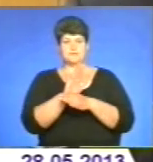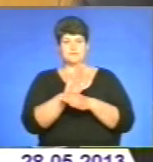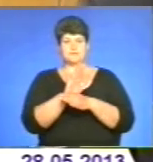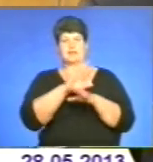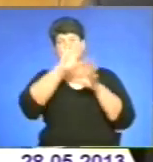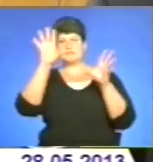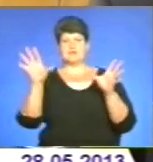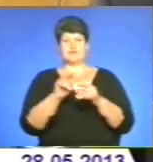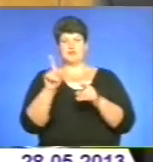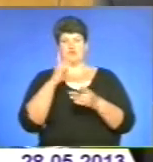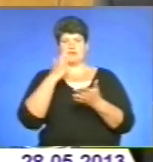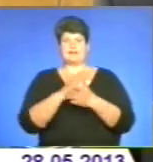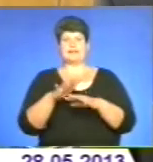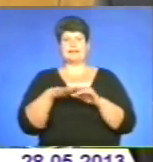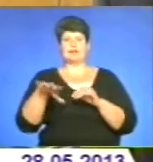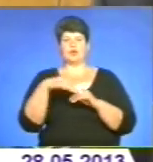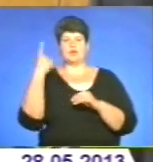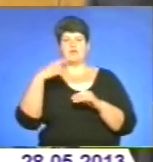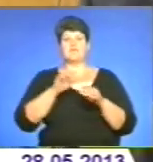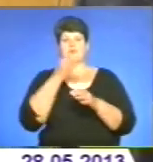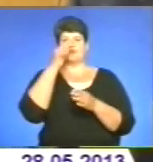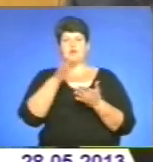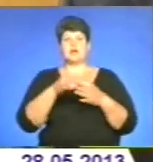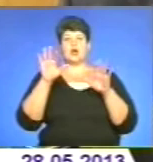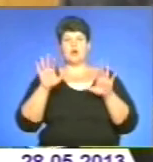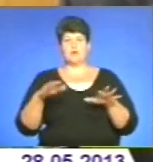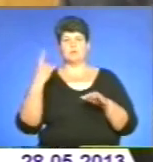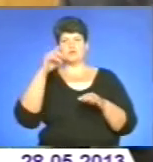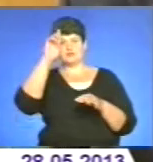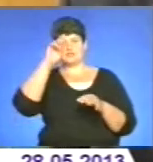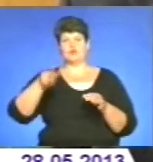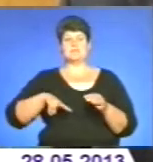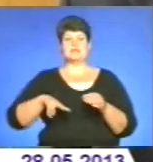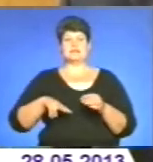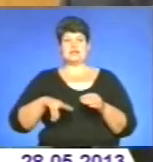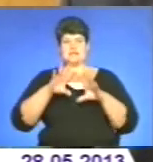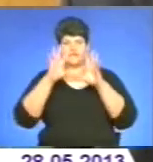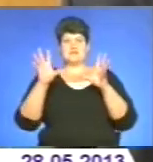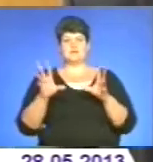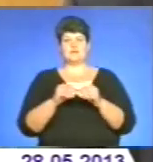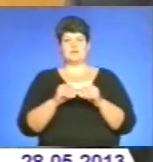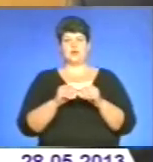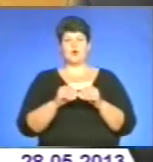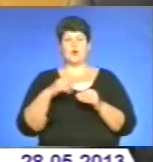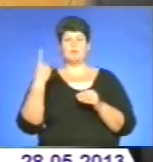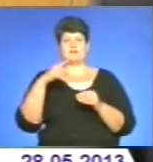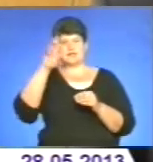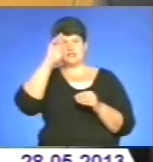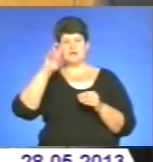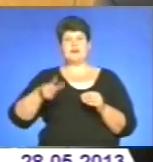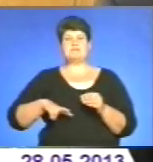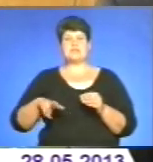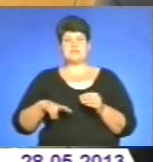відбувається на території області, відповідає голова обласної державної адміністрації. цілому обласна державна адміністрація.